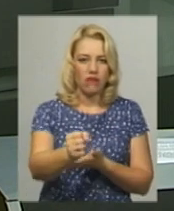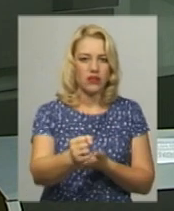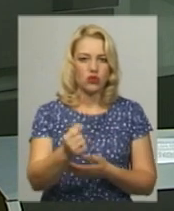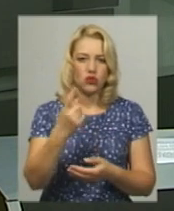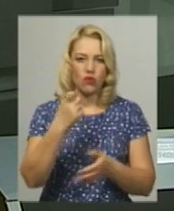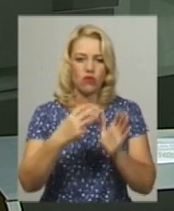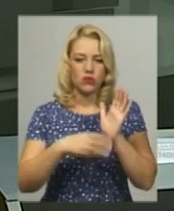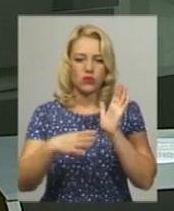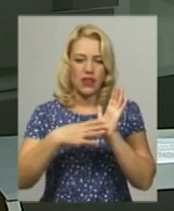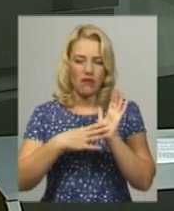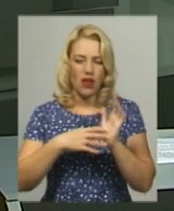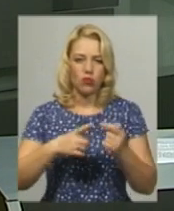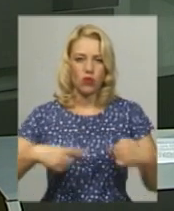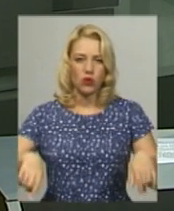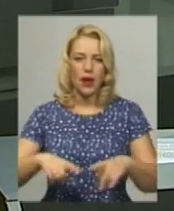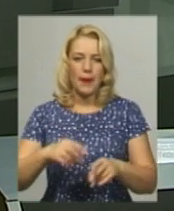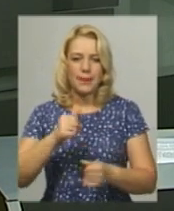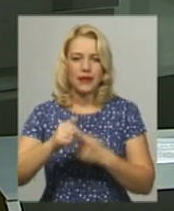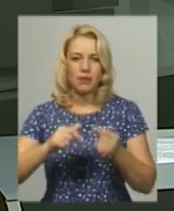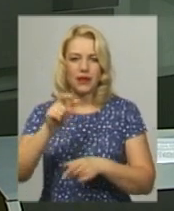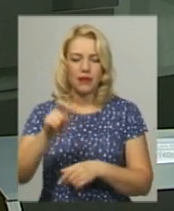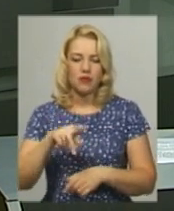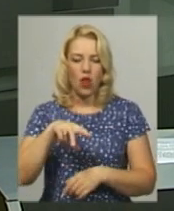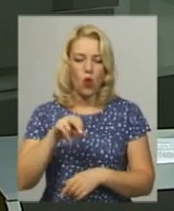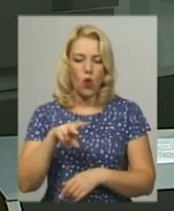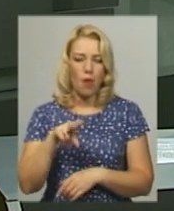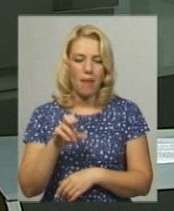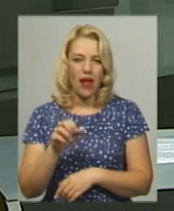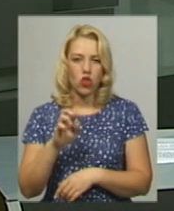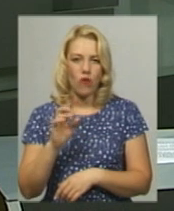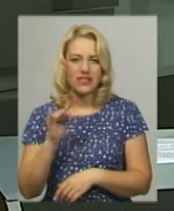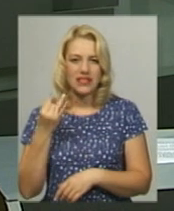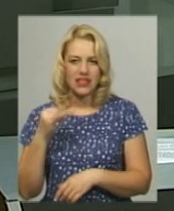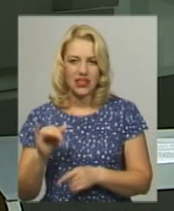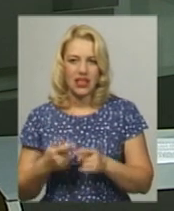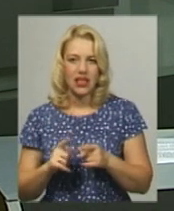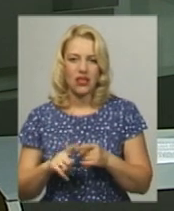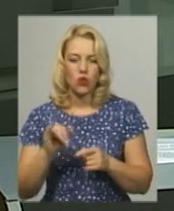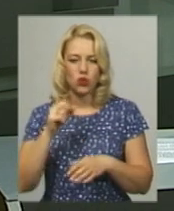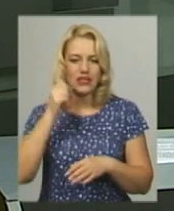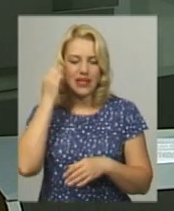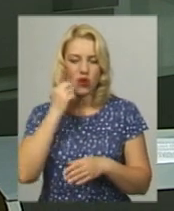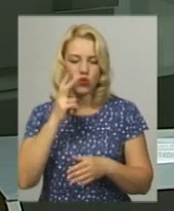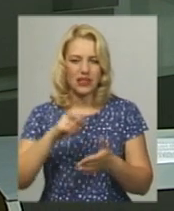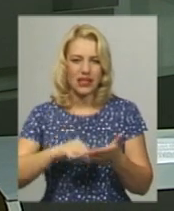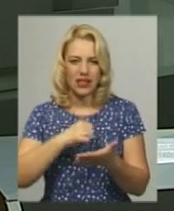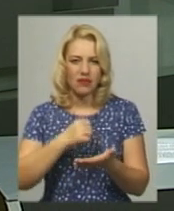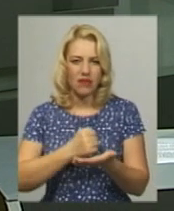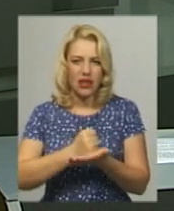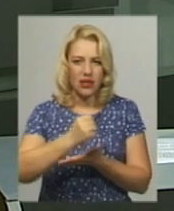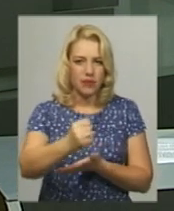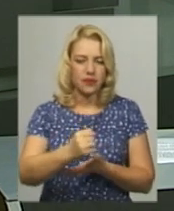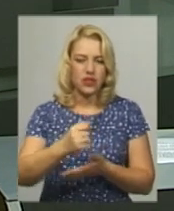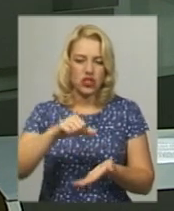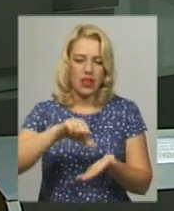окрузі підприємця Олега Лопатовського. У 191-му окрузі з центром у Староконстантиновій йтиме до Верховної ради член